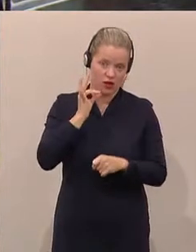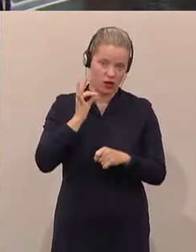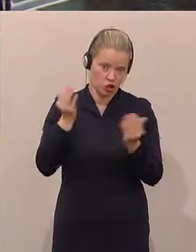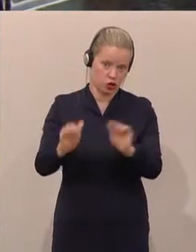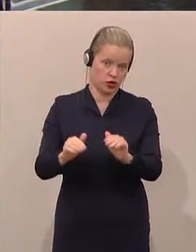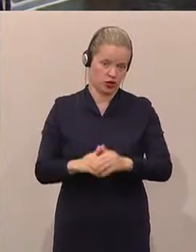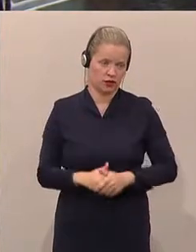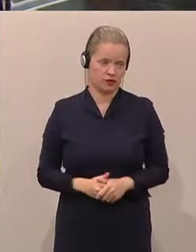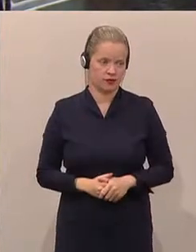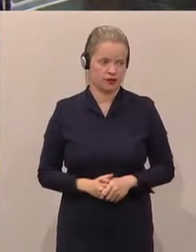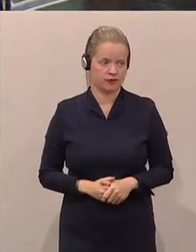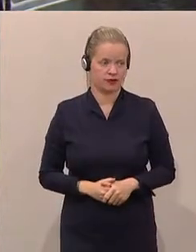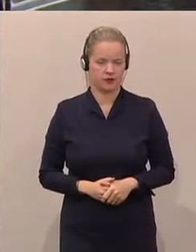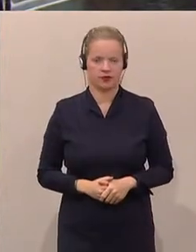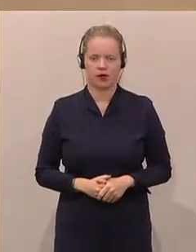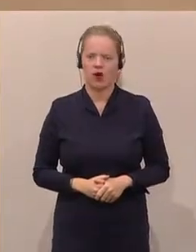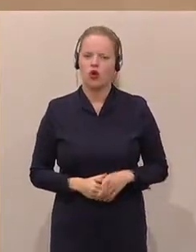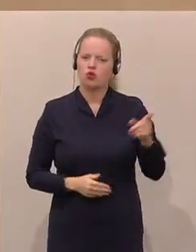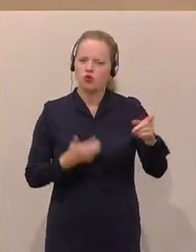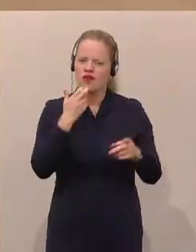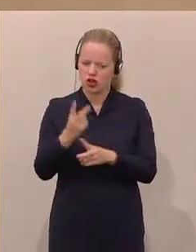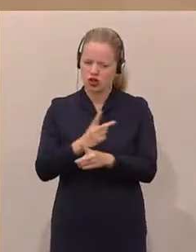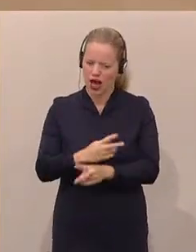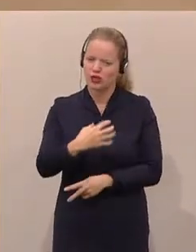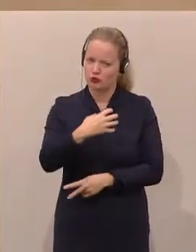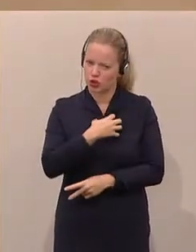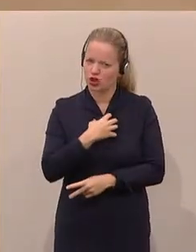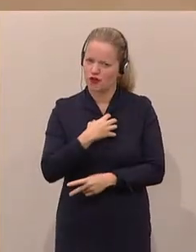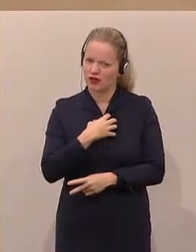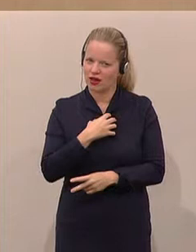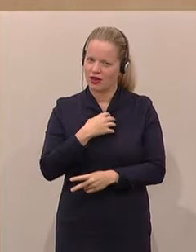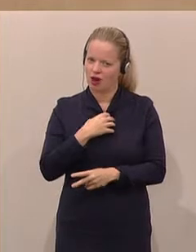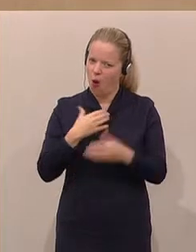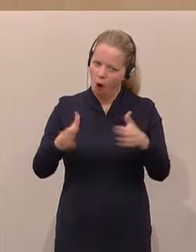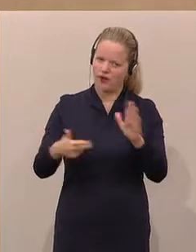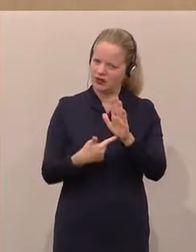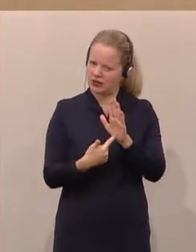Und wenn es um die Nennung der Staatsbürgerschaften geht, dann stelle ich mir schon die Frage,